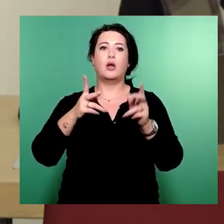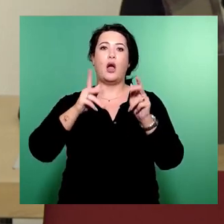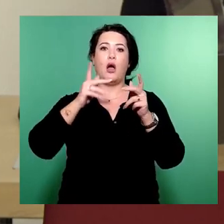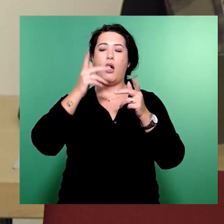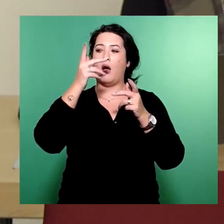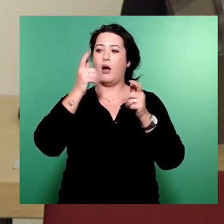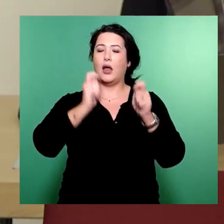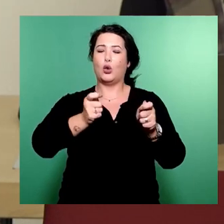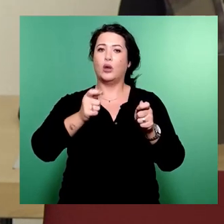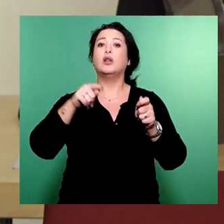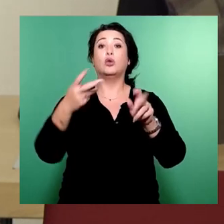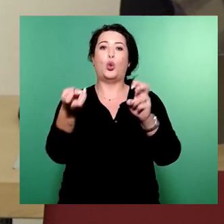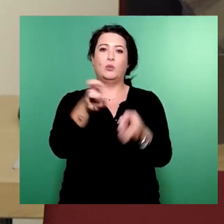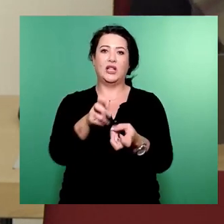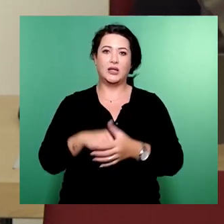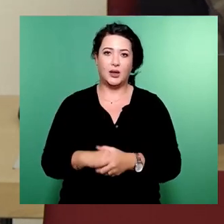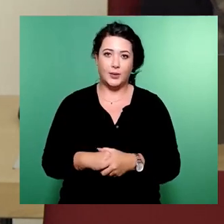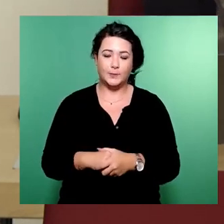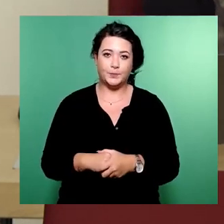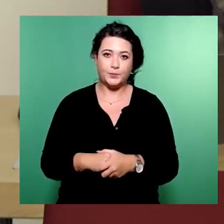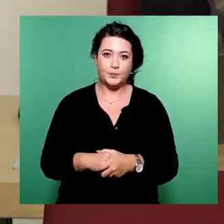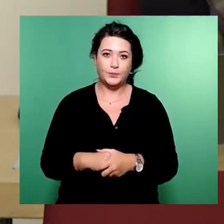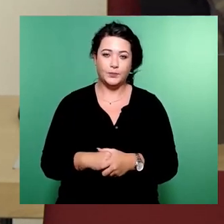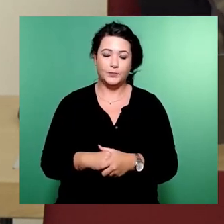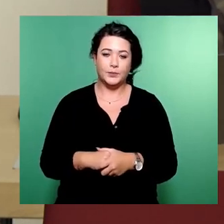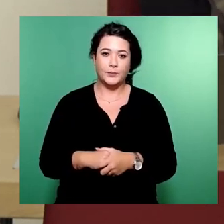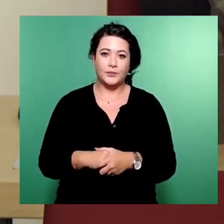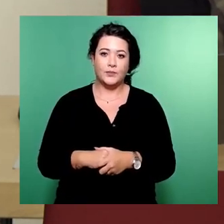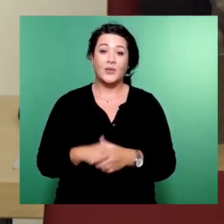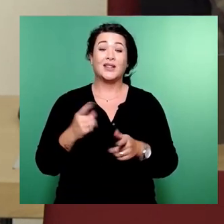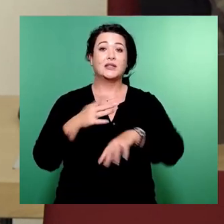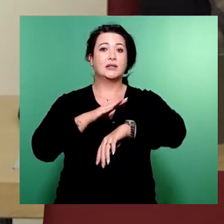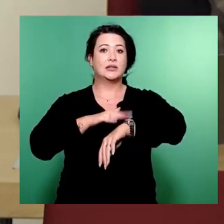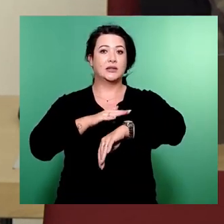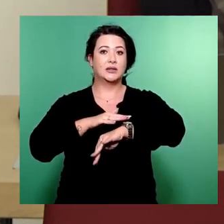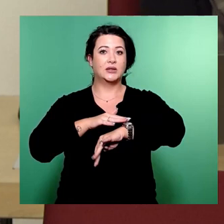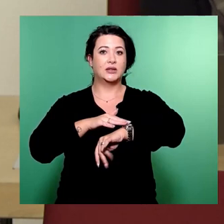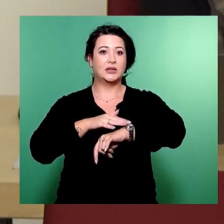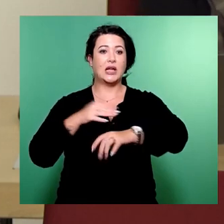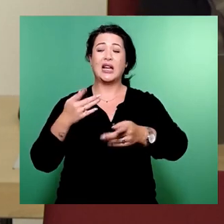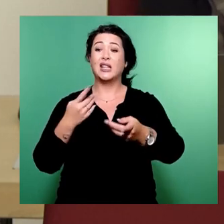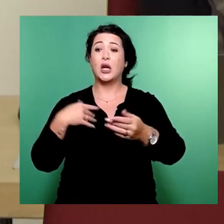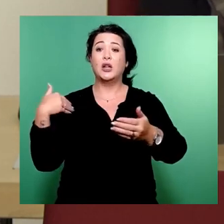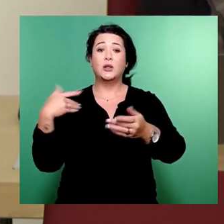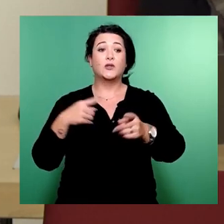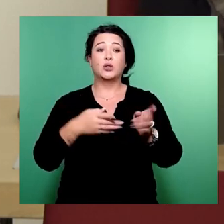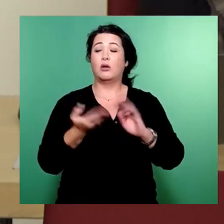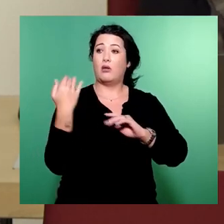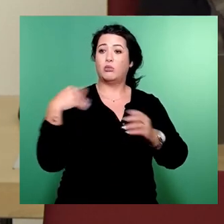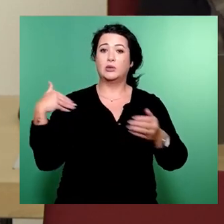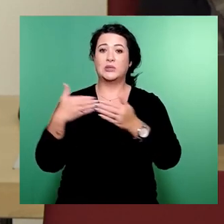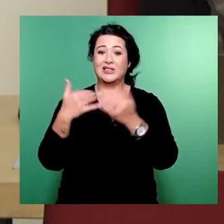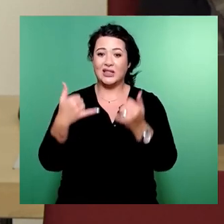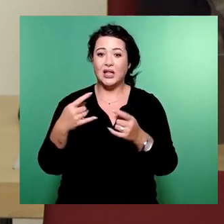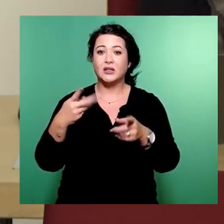dann auch umgesetzt. Die Zeit seit den Krafttreten der Änderung reicht natürlich nicht aus, aussagekräftige Erkenntnisse